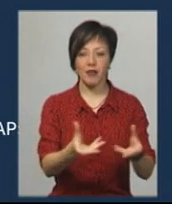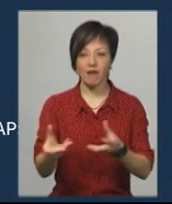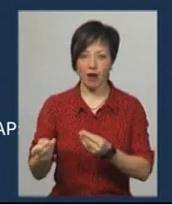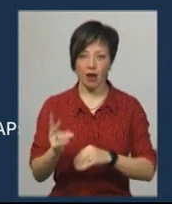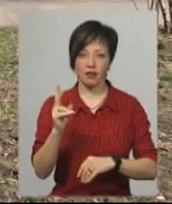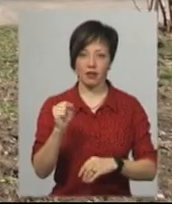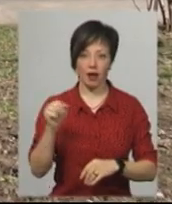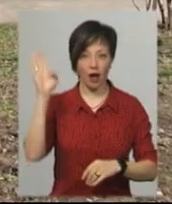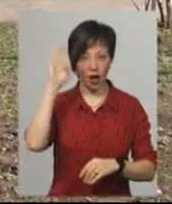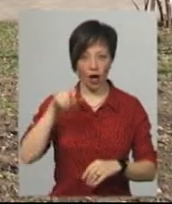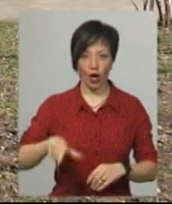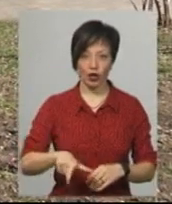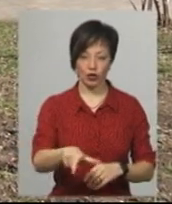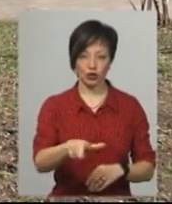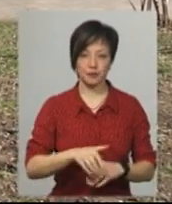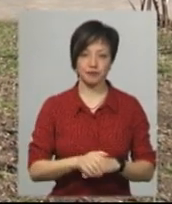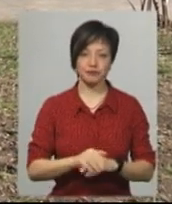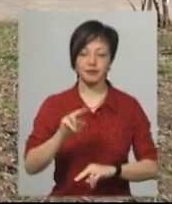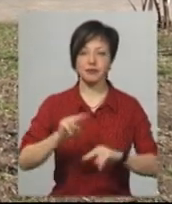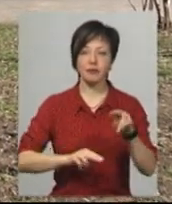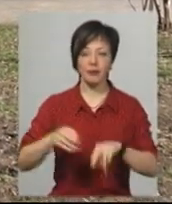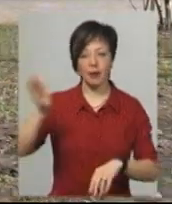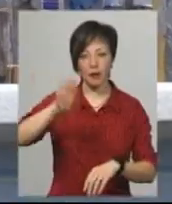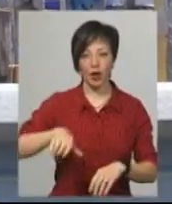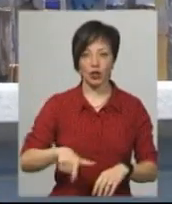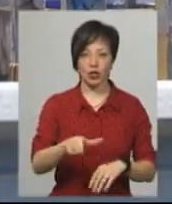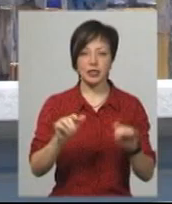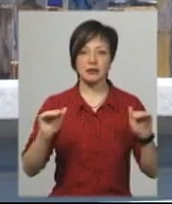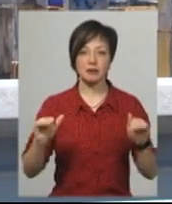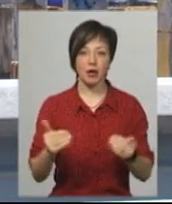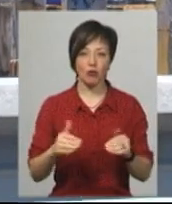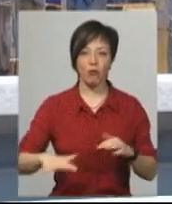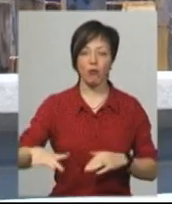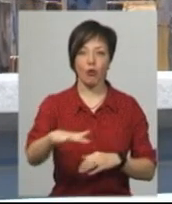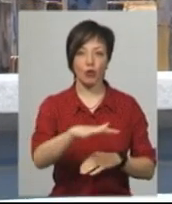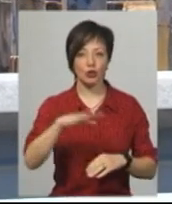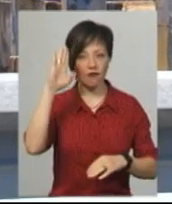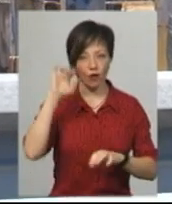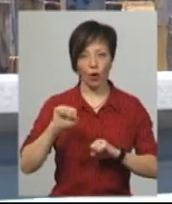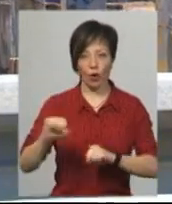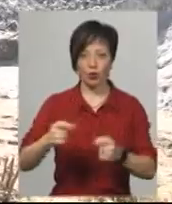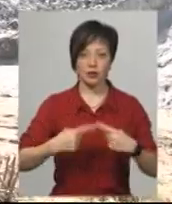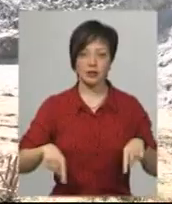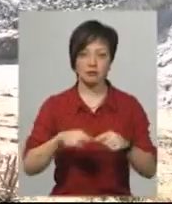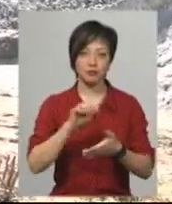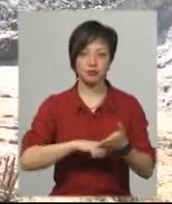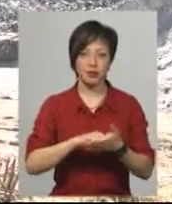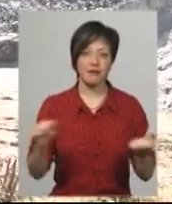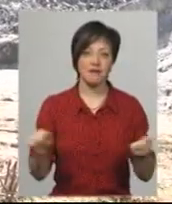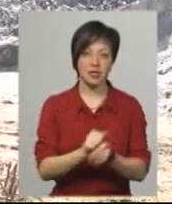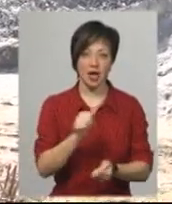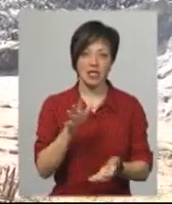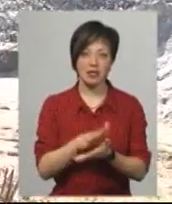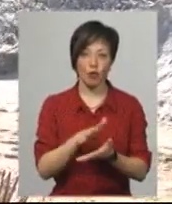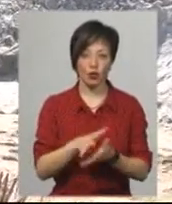річку. Забудова на берегах річок зменшує площу водоохоронної зони, що призводить до висихання та забруднення річок,